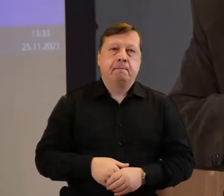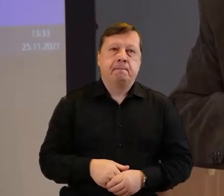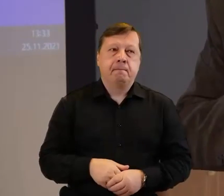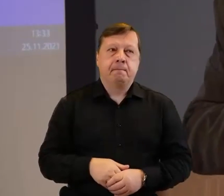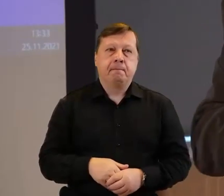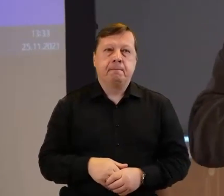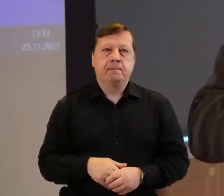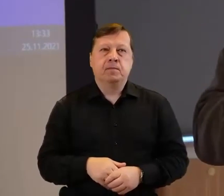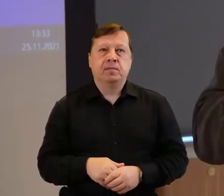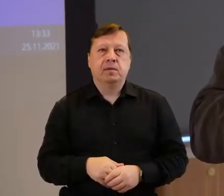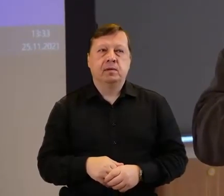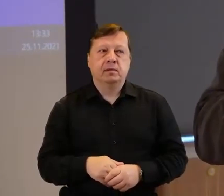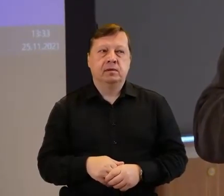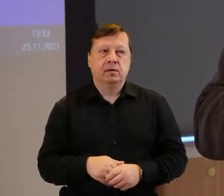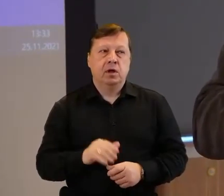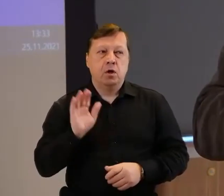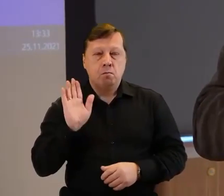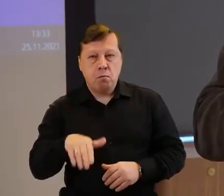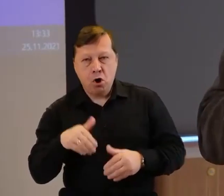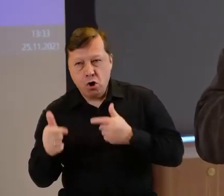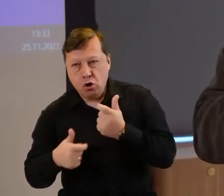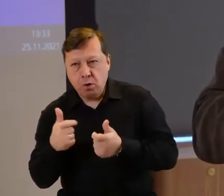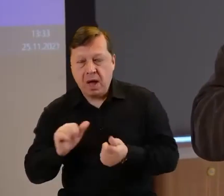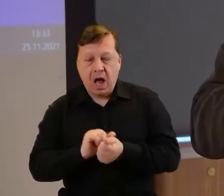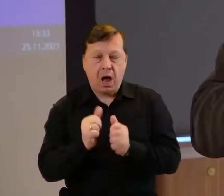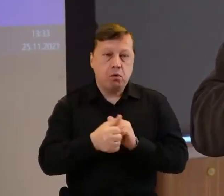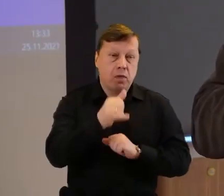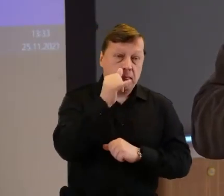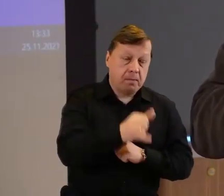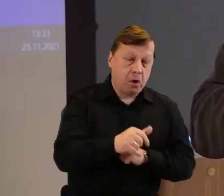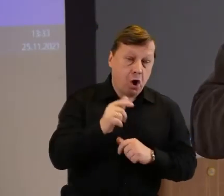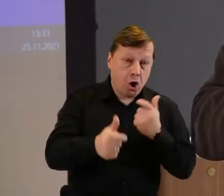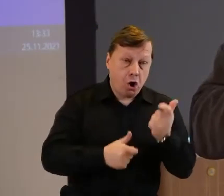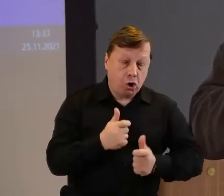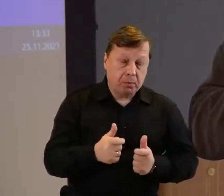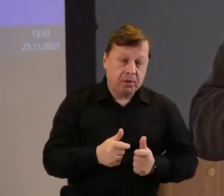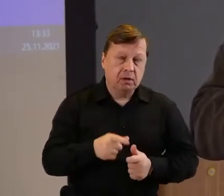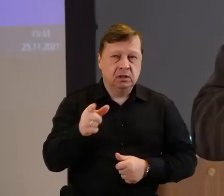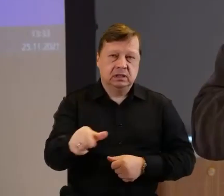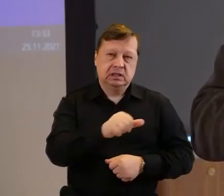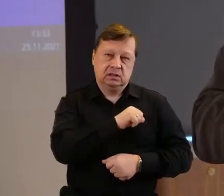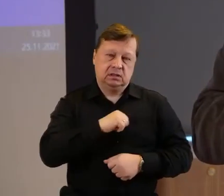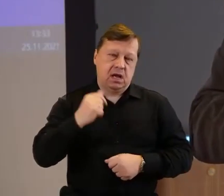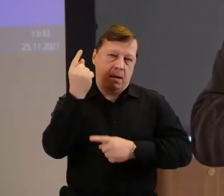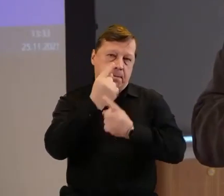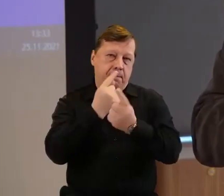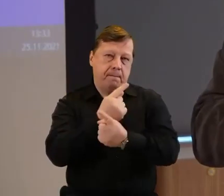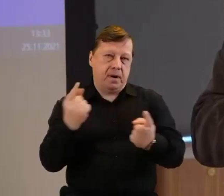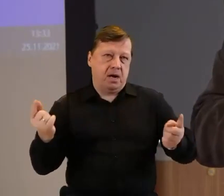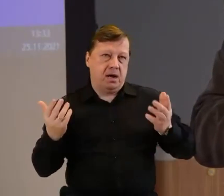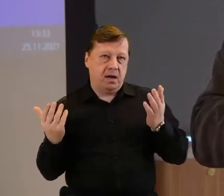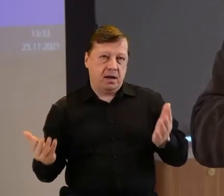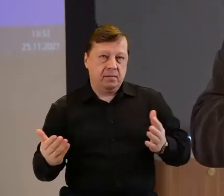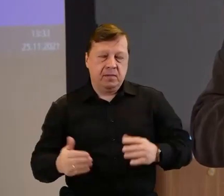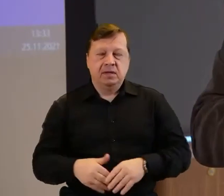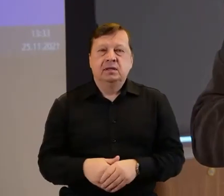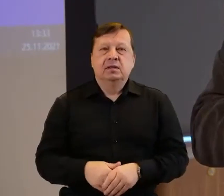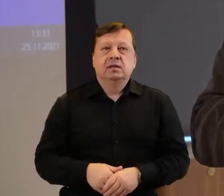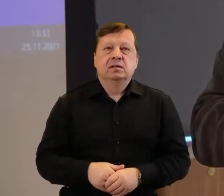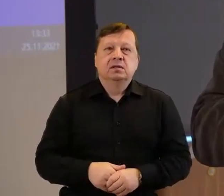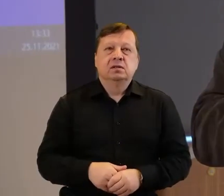pusta. Każdy musi sobie odpowiedzieć na to pytanie, ale pytanie, ta najważniejsza teza to jest to, że